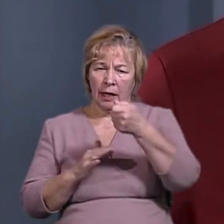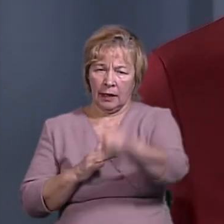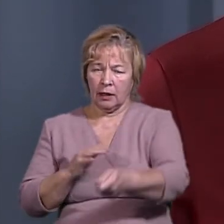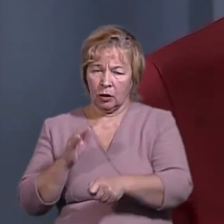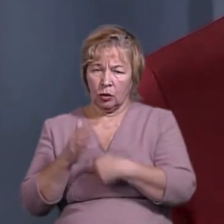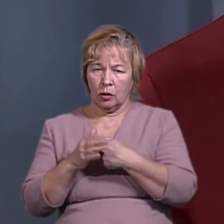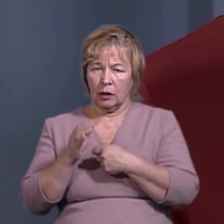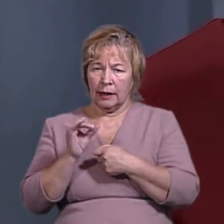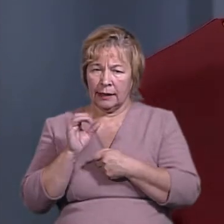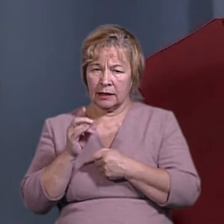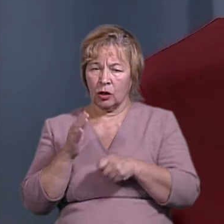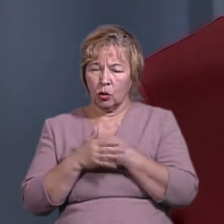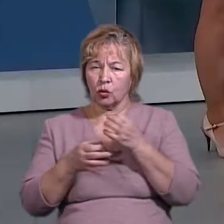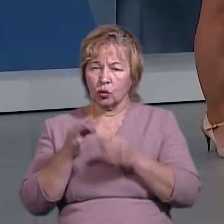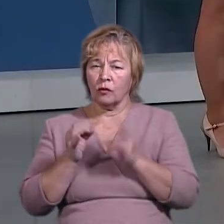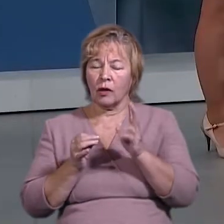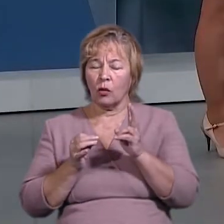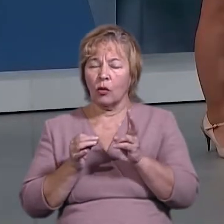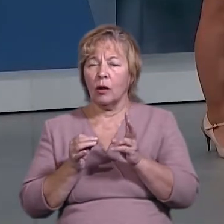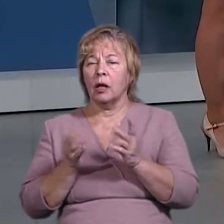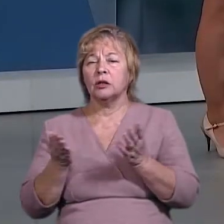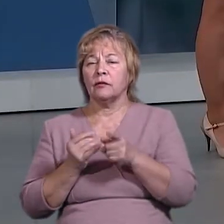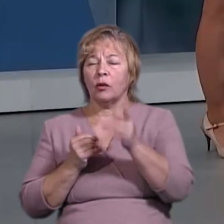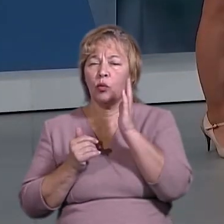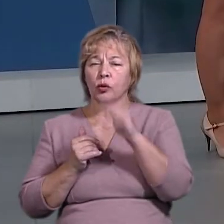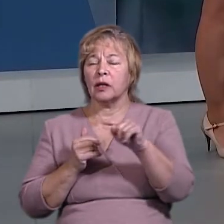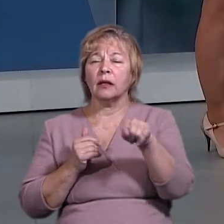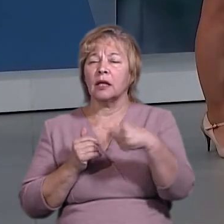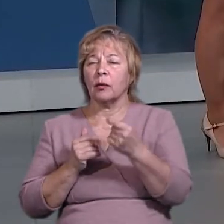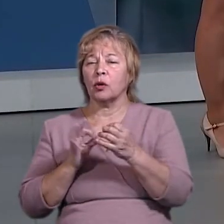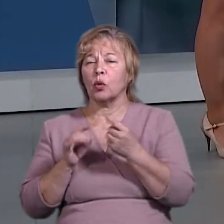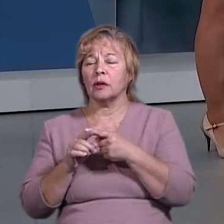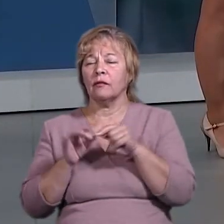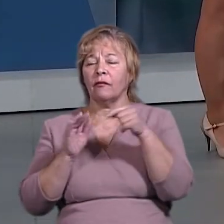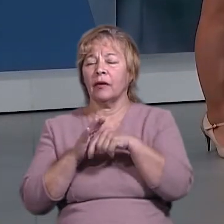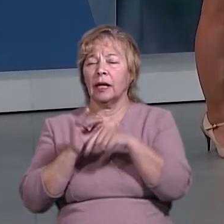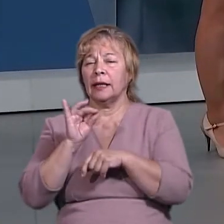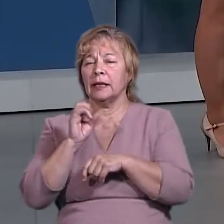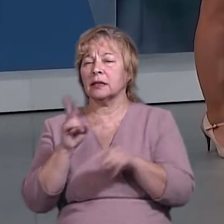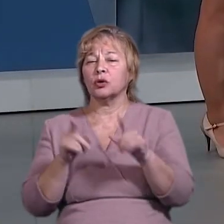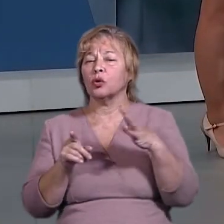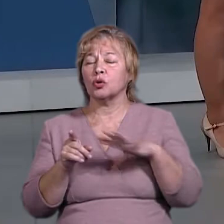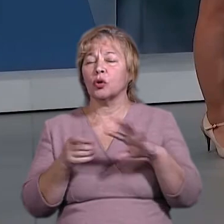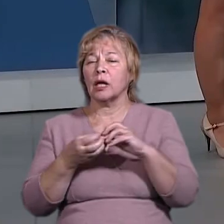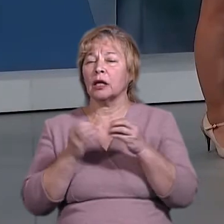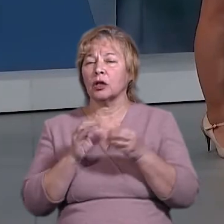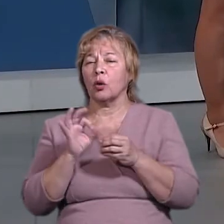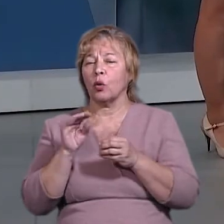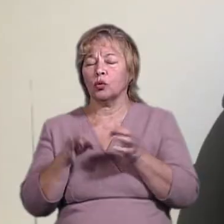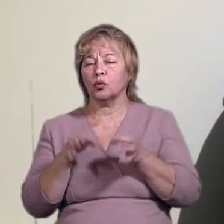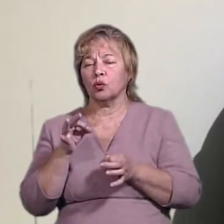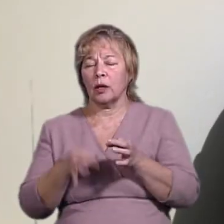На якій стадії зараз підготовка? Чого ви будете вимагати у цих позовах? І чого чекаєте? Яких рішень від суду?